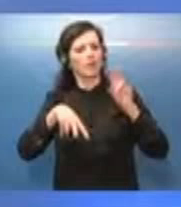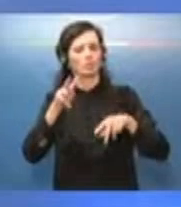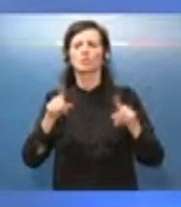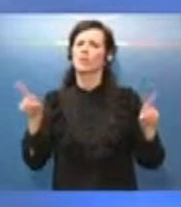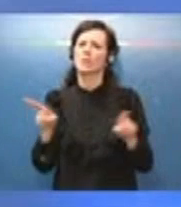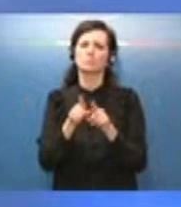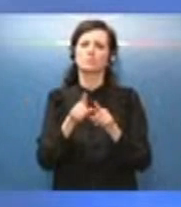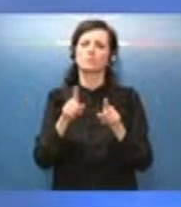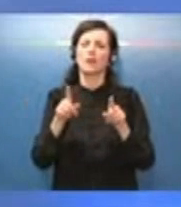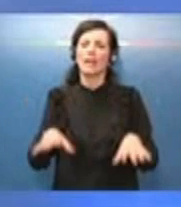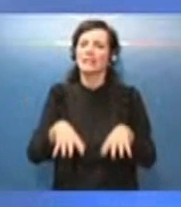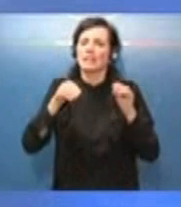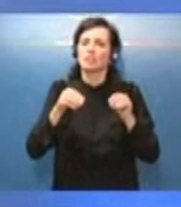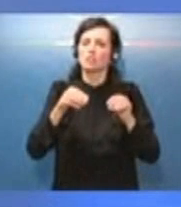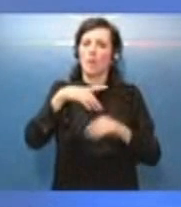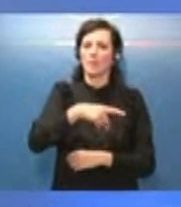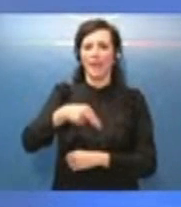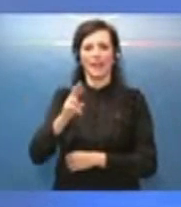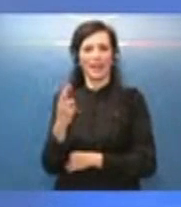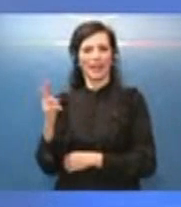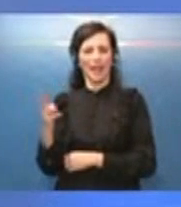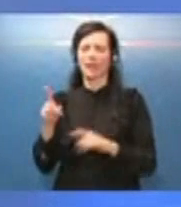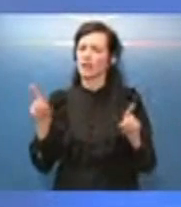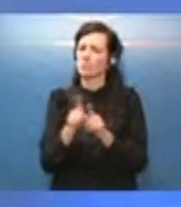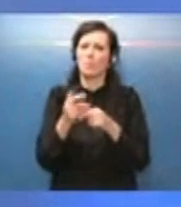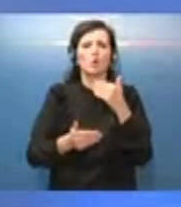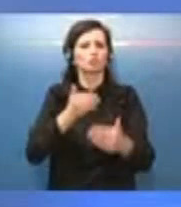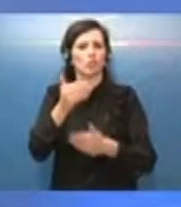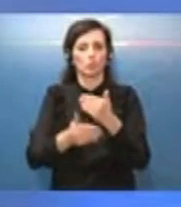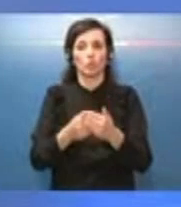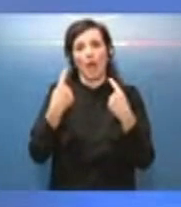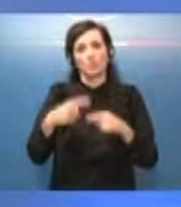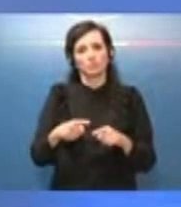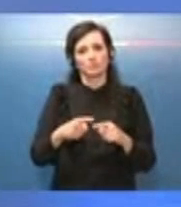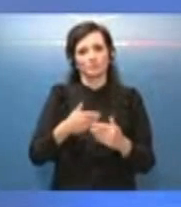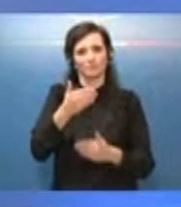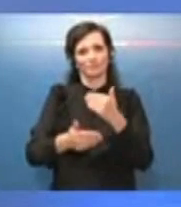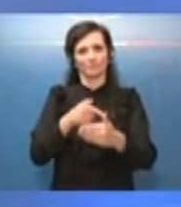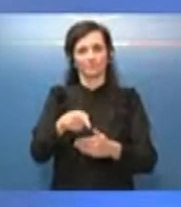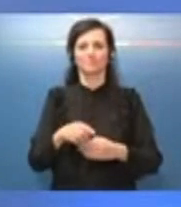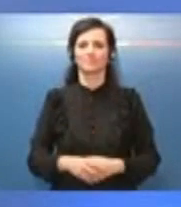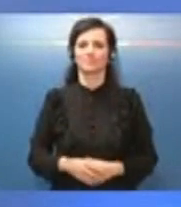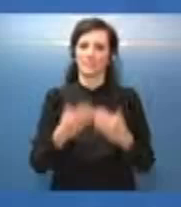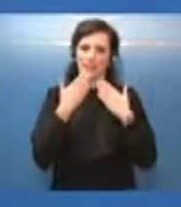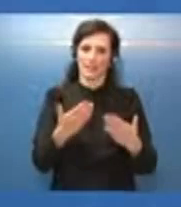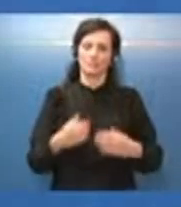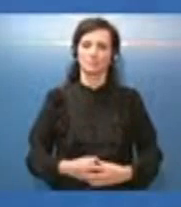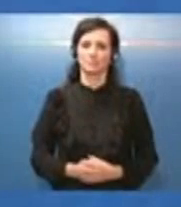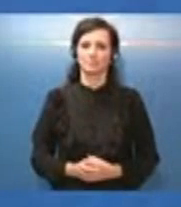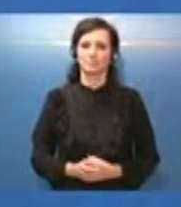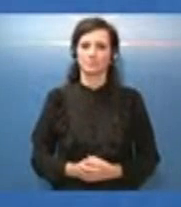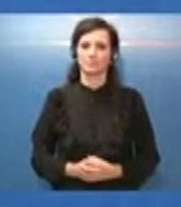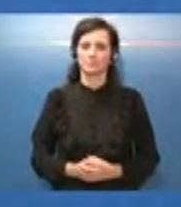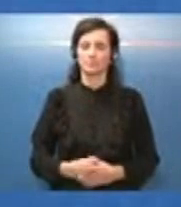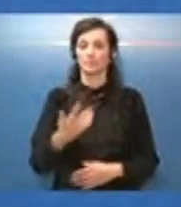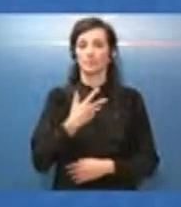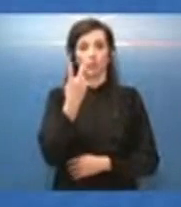piano originariamente quindi questa è la sequenza grazie c'è tempo ancora